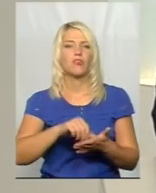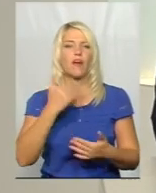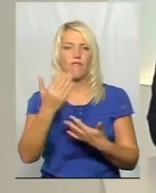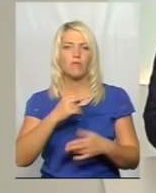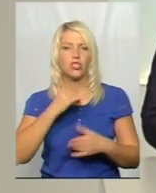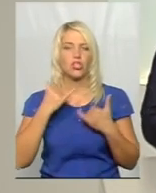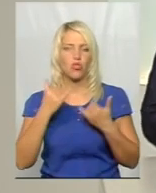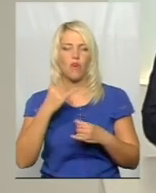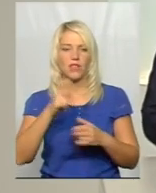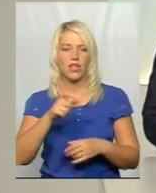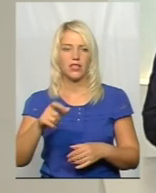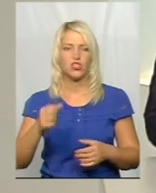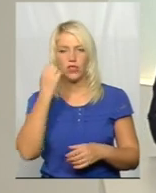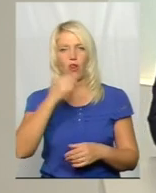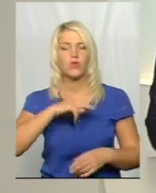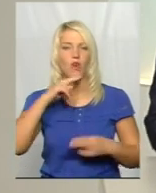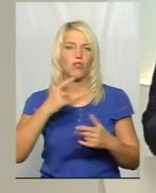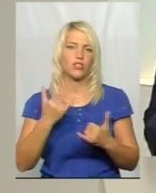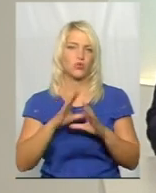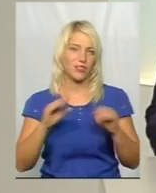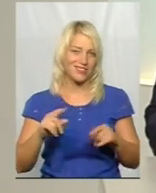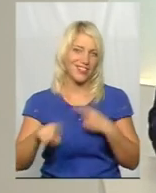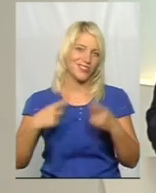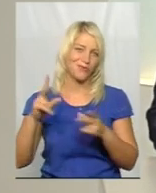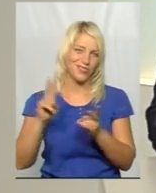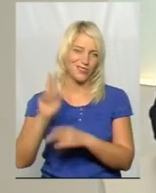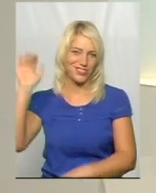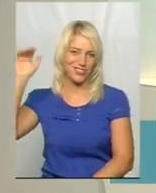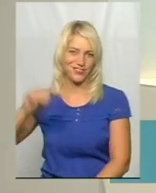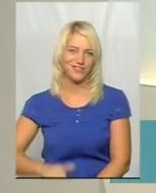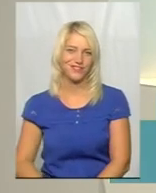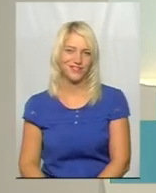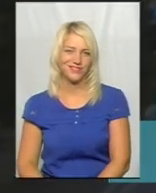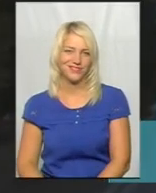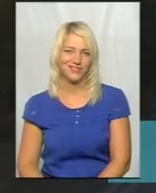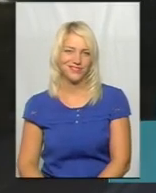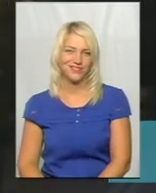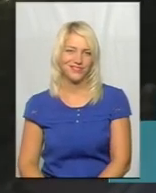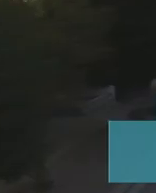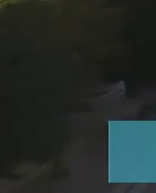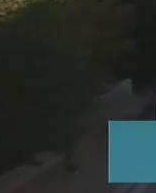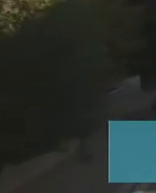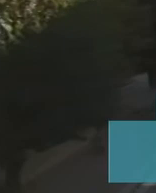шановні глядачі, дякую за увагу. На сьогодні це все. Зустрінемось уже завтра у цій же порі. Дякую.